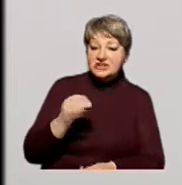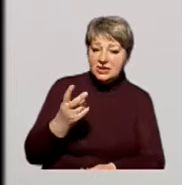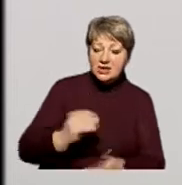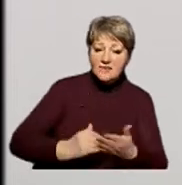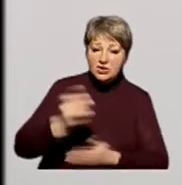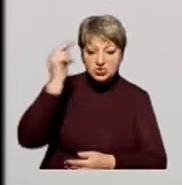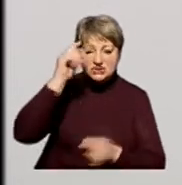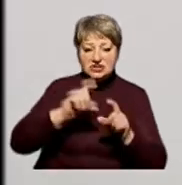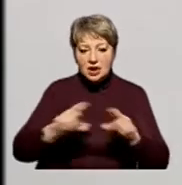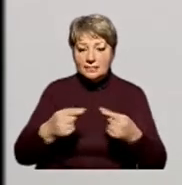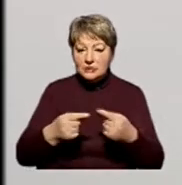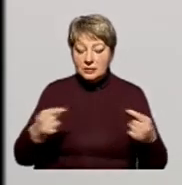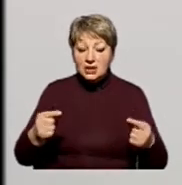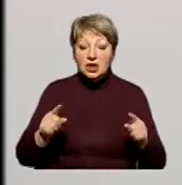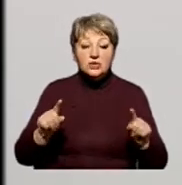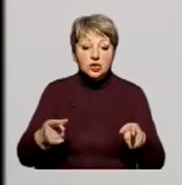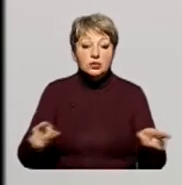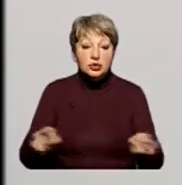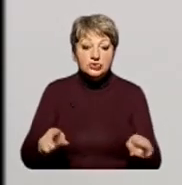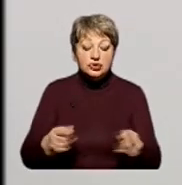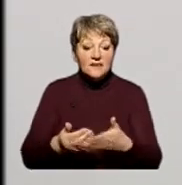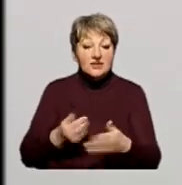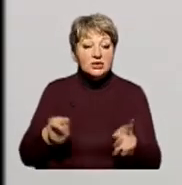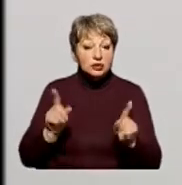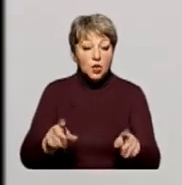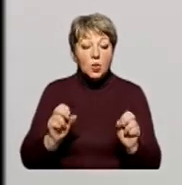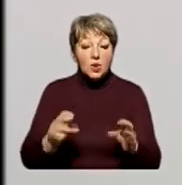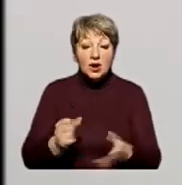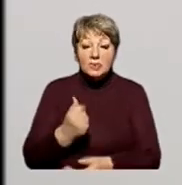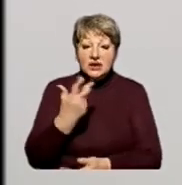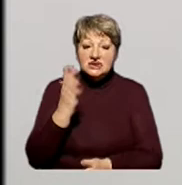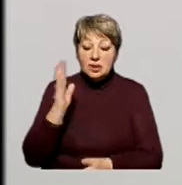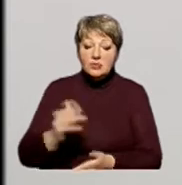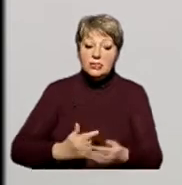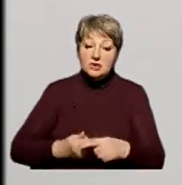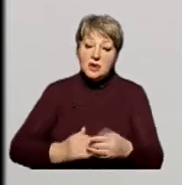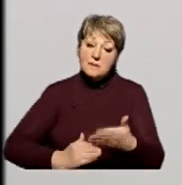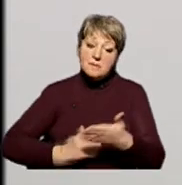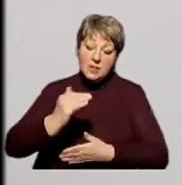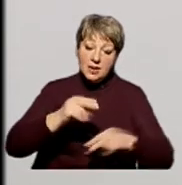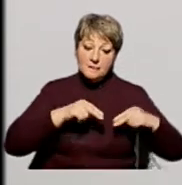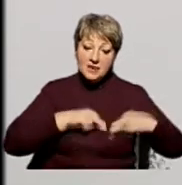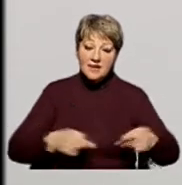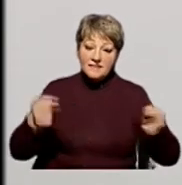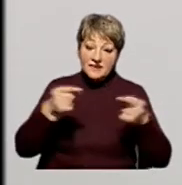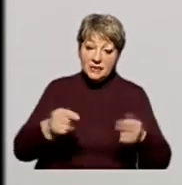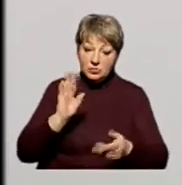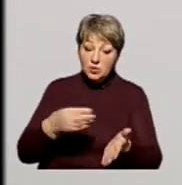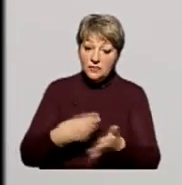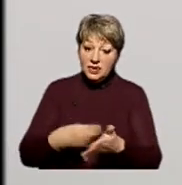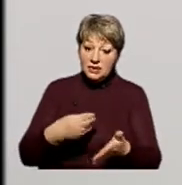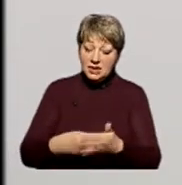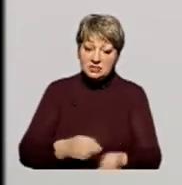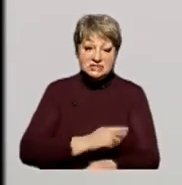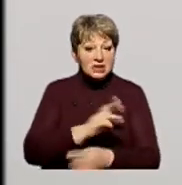вищому навчальному закладі. Тому що від того, як, наскільки буде престижна ця праця і, відповідно, бо вона буде фінансове